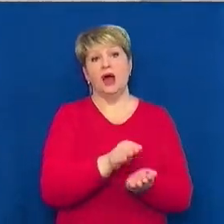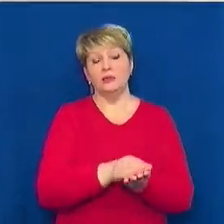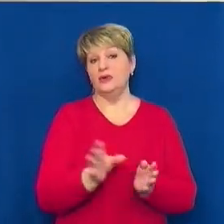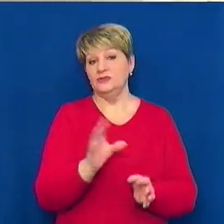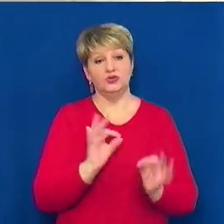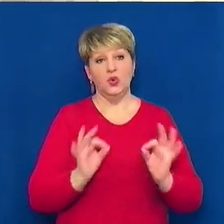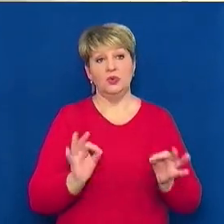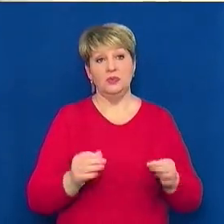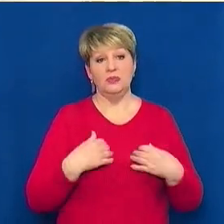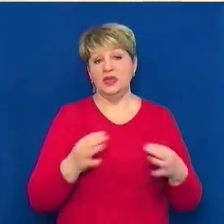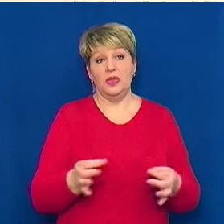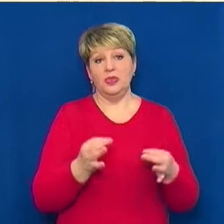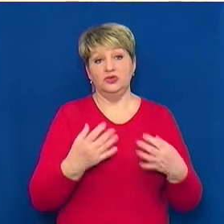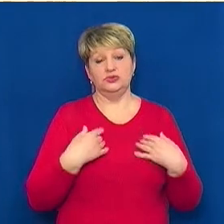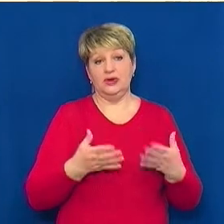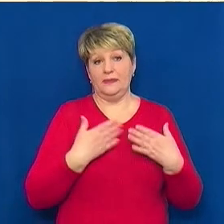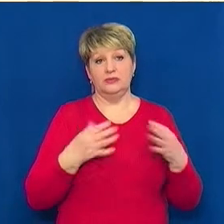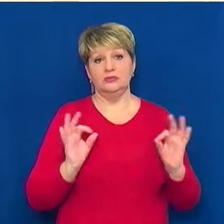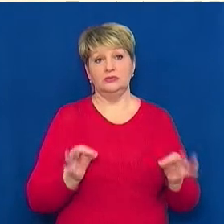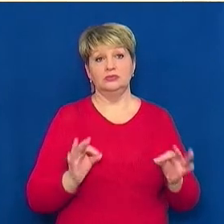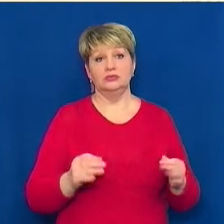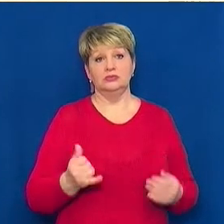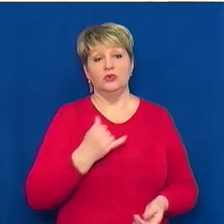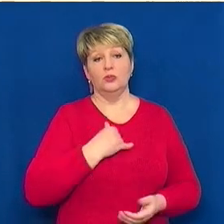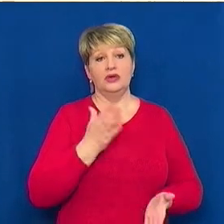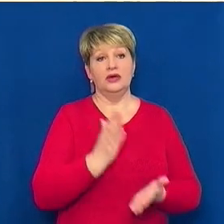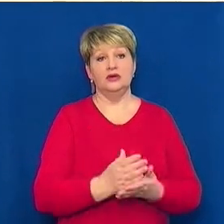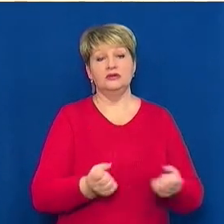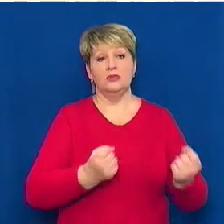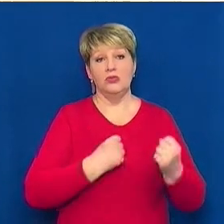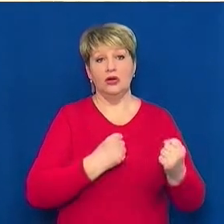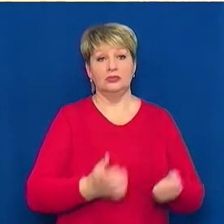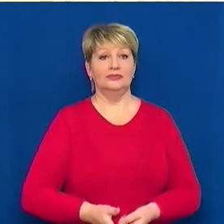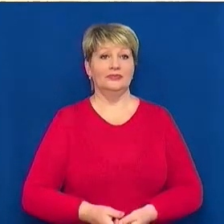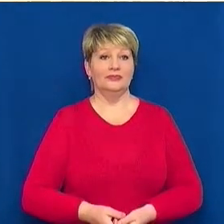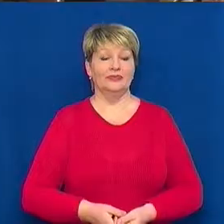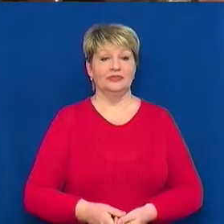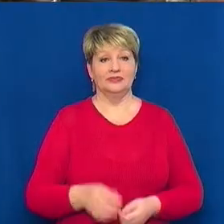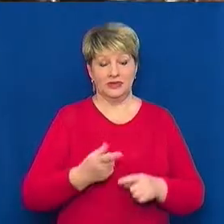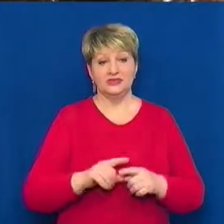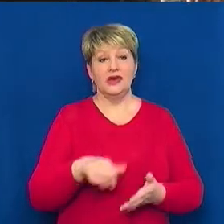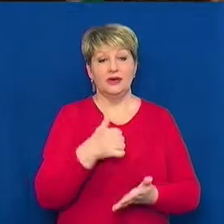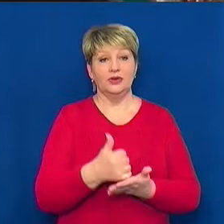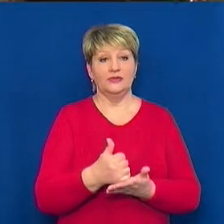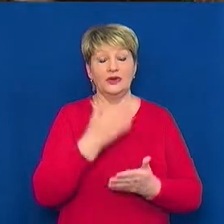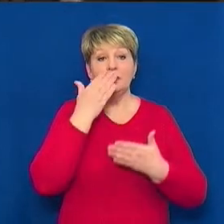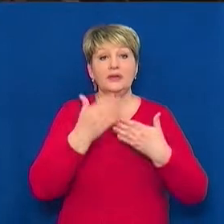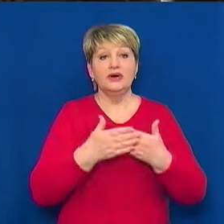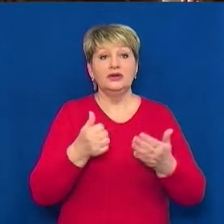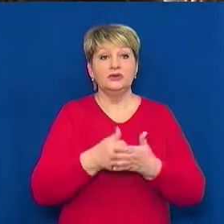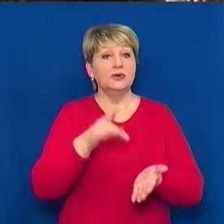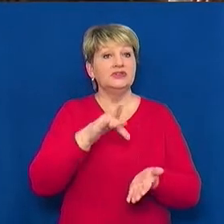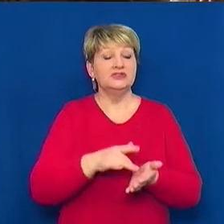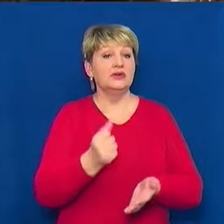Мене нічого не беремо. Мене є због. Це головне. Ближче до центру міста